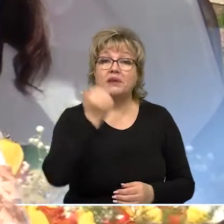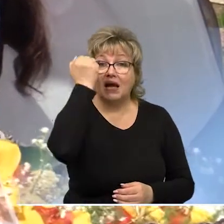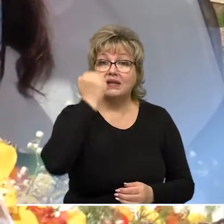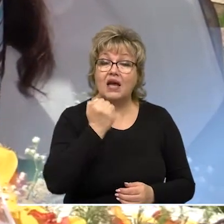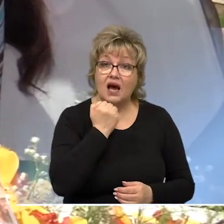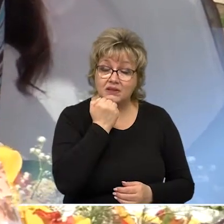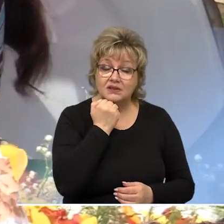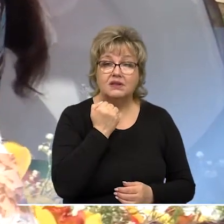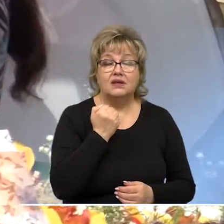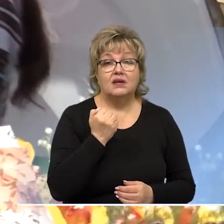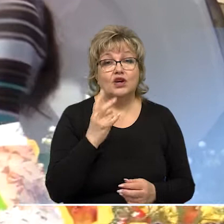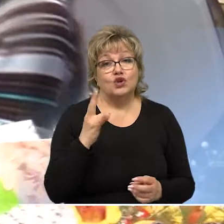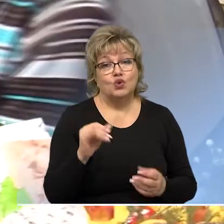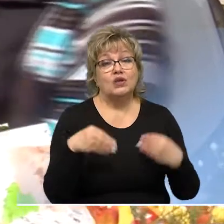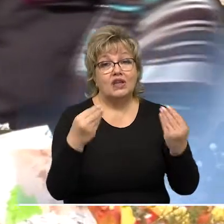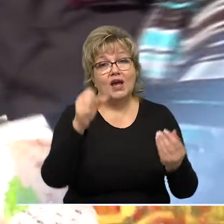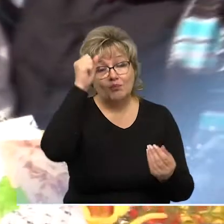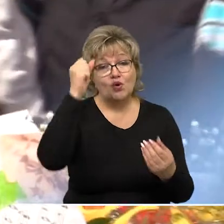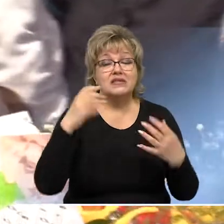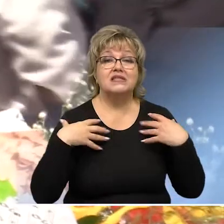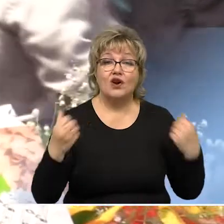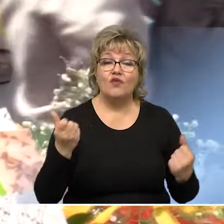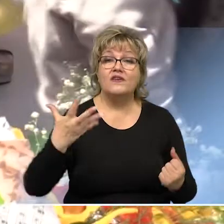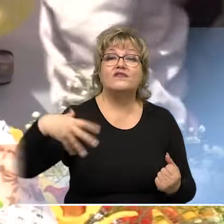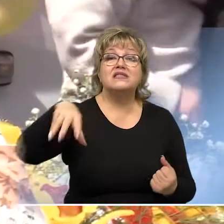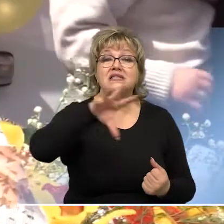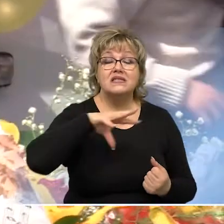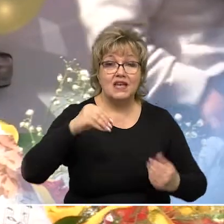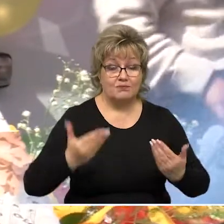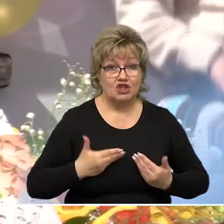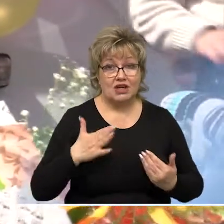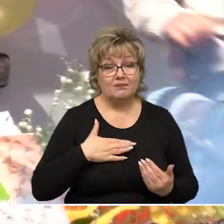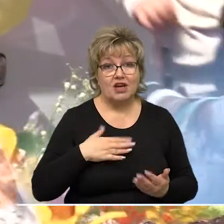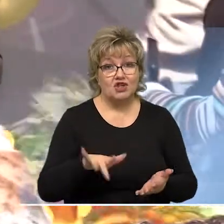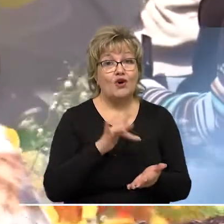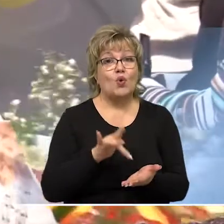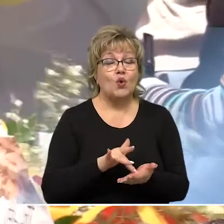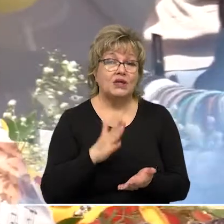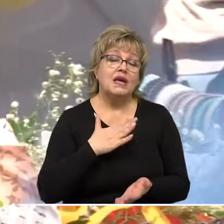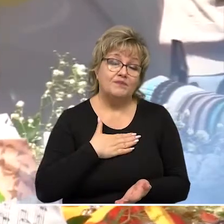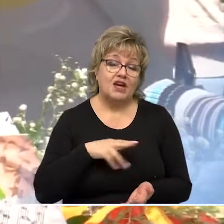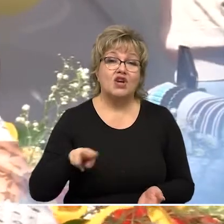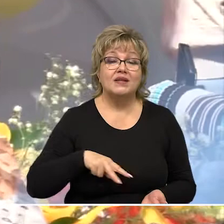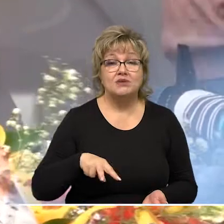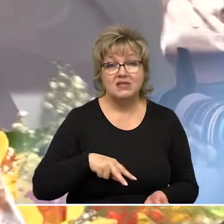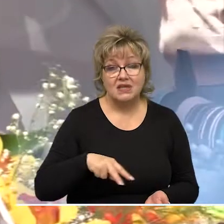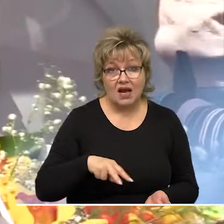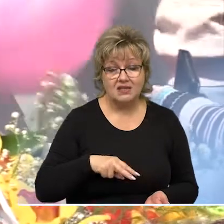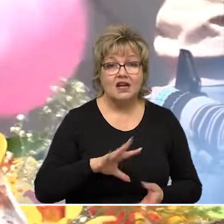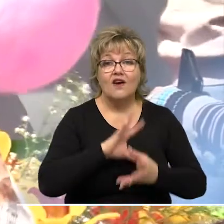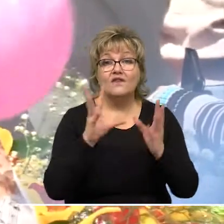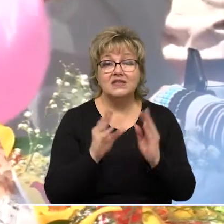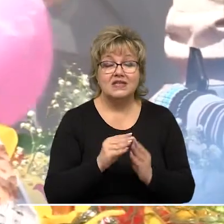благодарны. Ну и дай Бог здоровья всем жителям нашего города и нашей администрации.